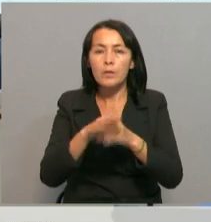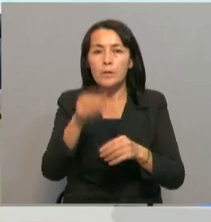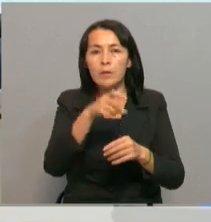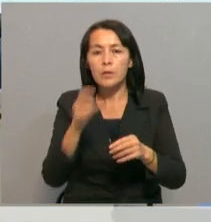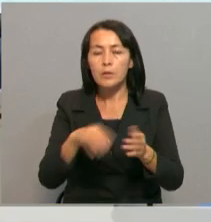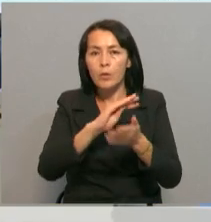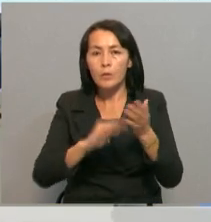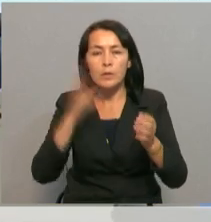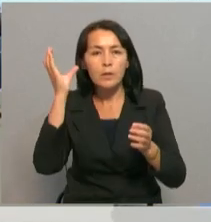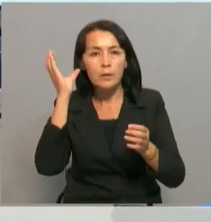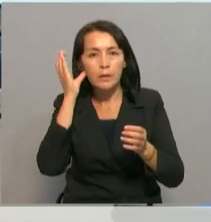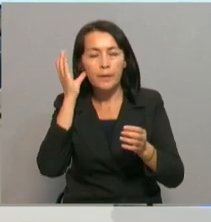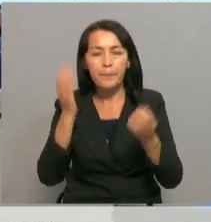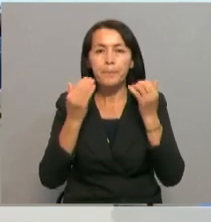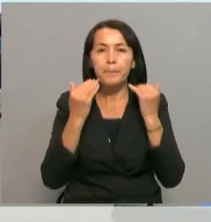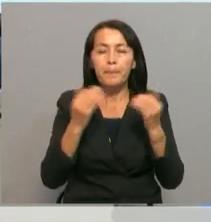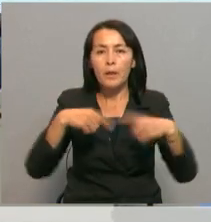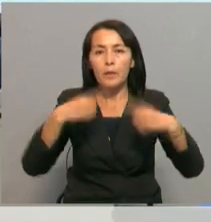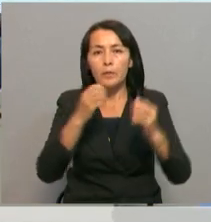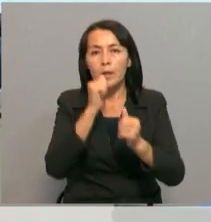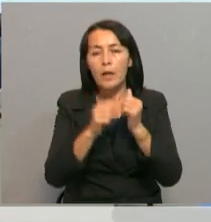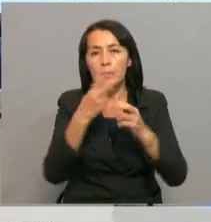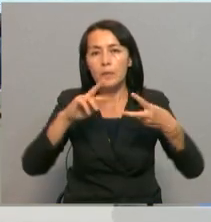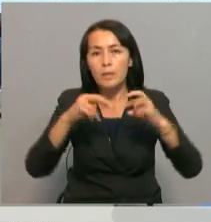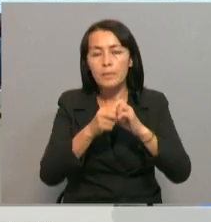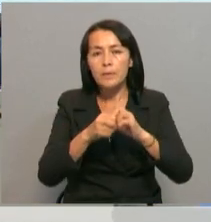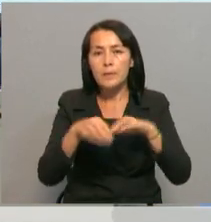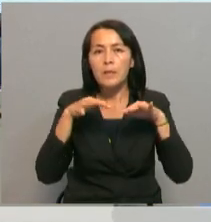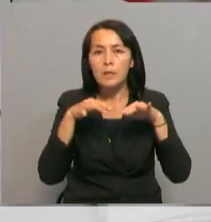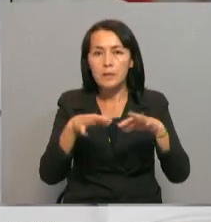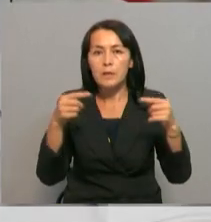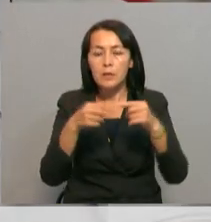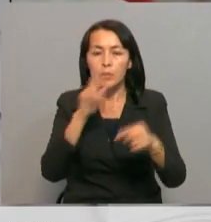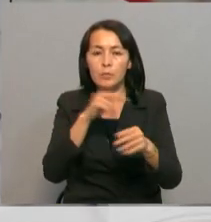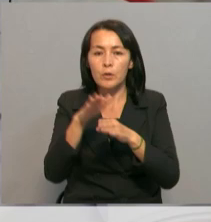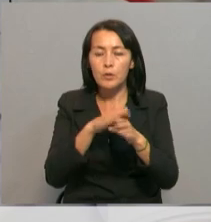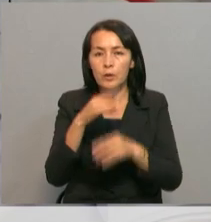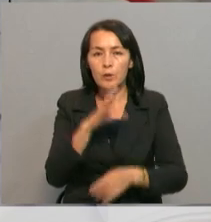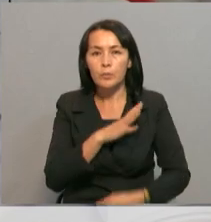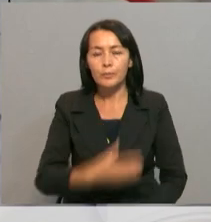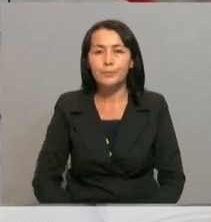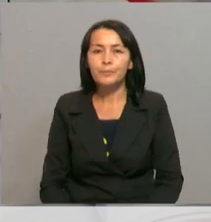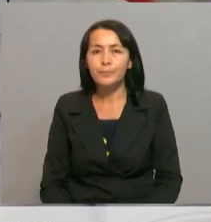тұрғындардың өтніштерімен ұсыныстарымтыңдан көтерілген әрбір мәселе назарға алынып, тейсті жұмыстар жүргізілетін бұлады.